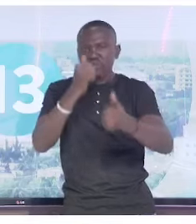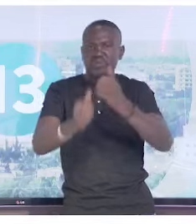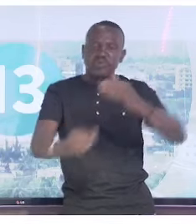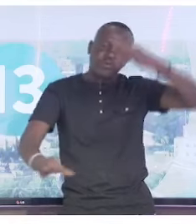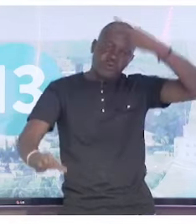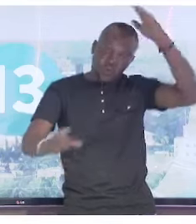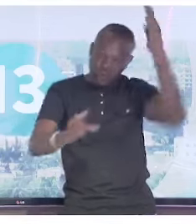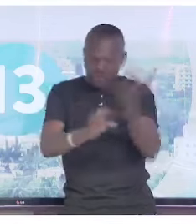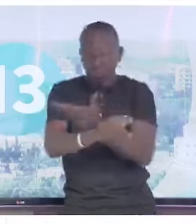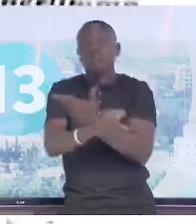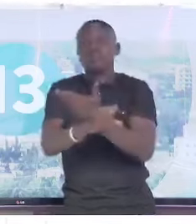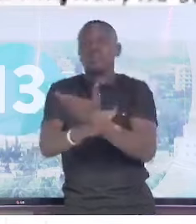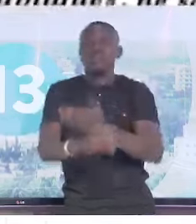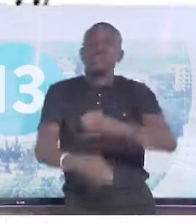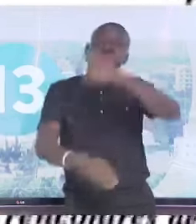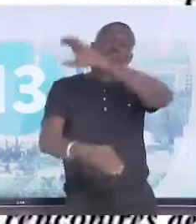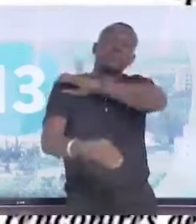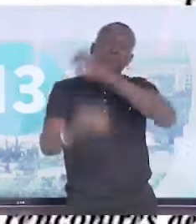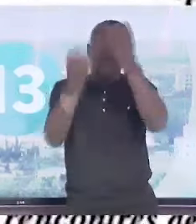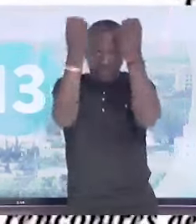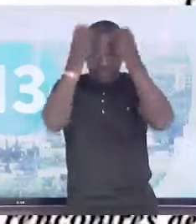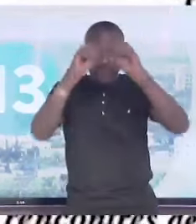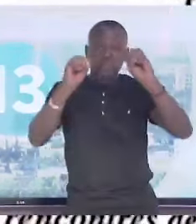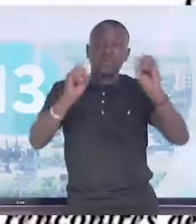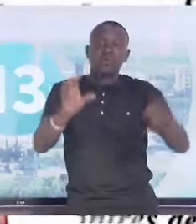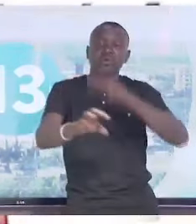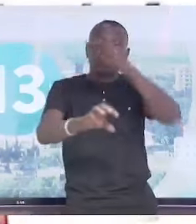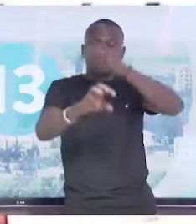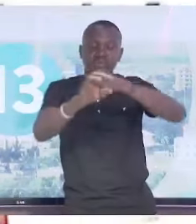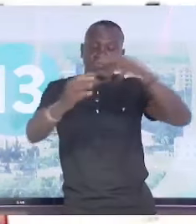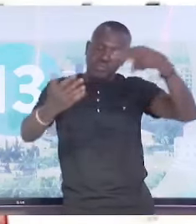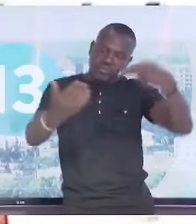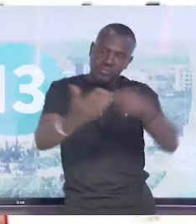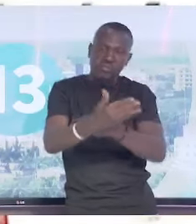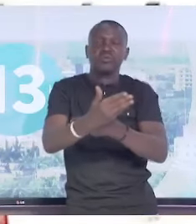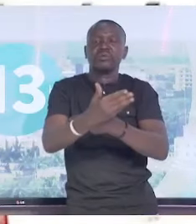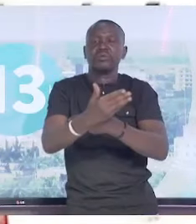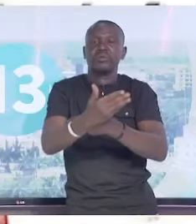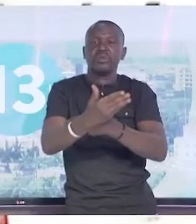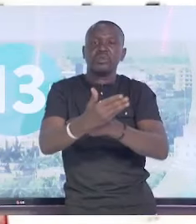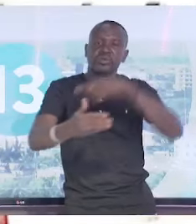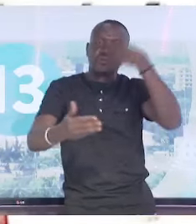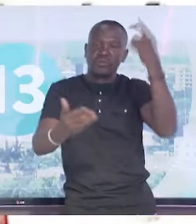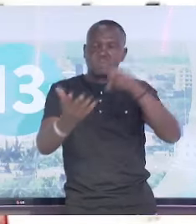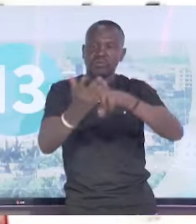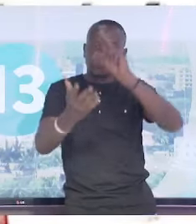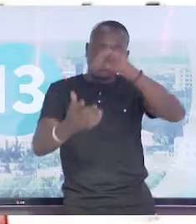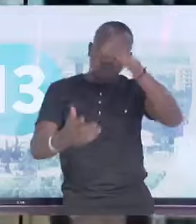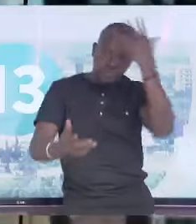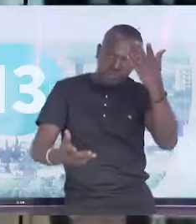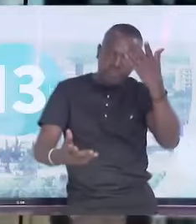de l'avènement du Malikoura entendé par là le Mali nouveau, s'indigne le quotidien des 1200 logements.